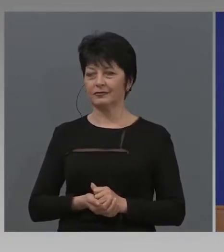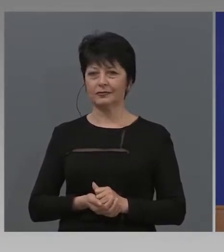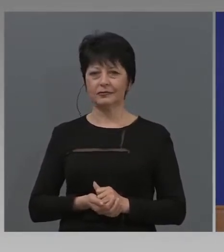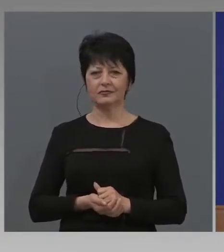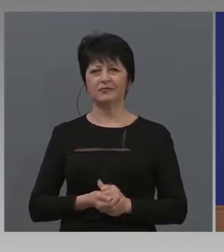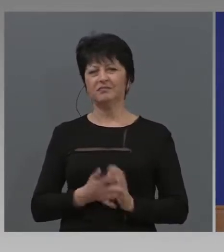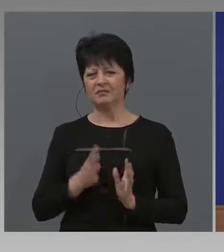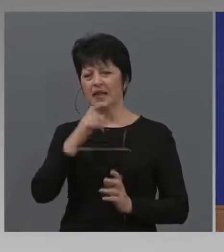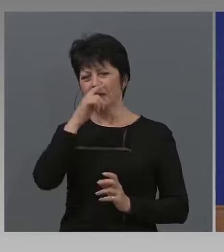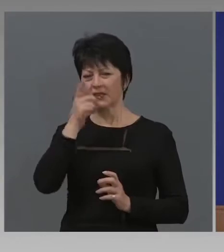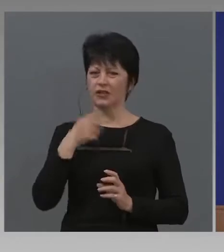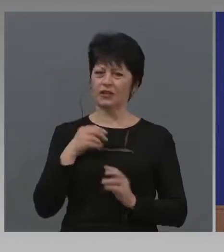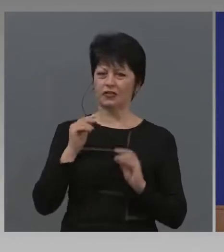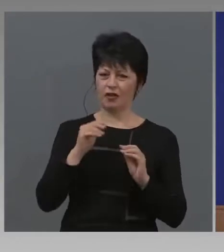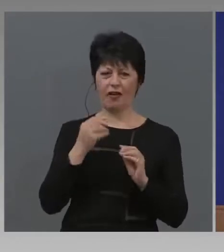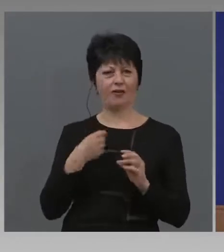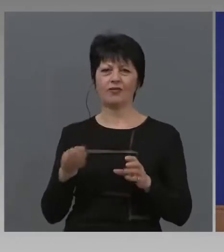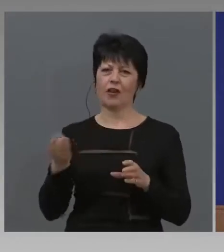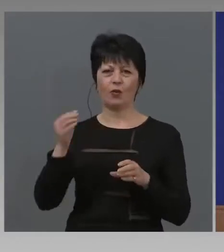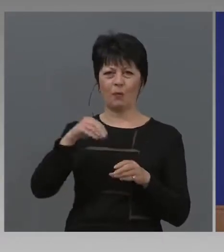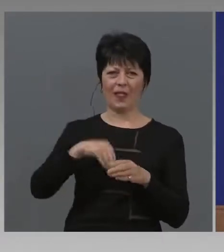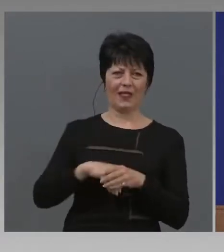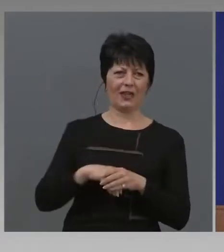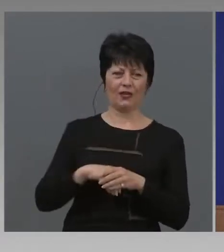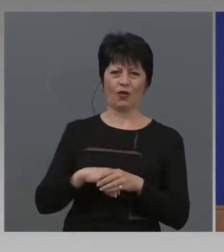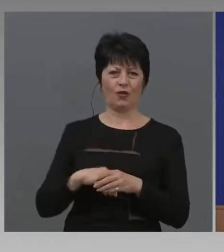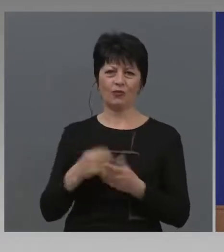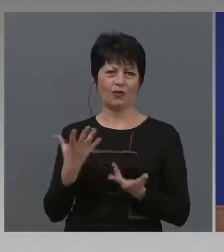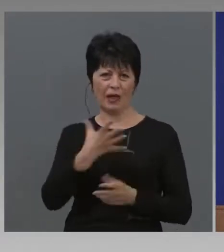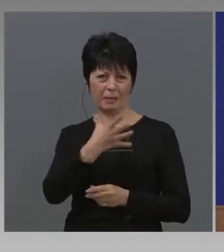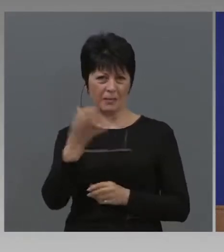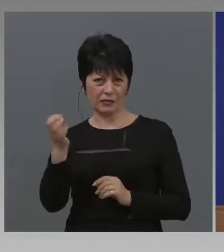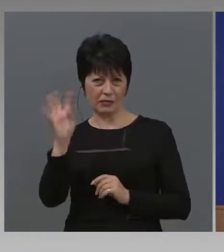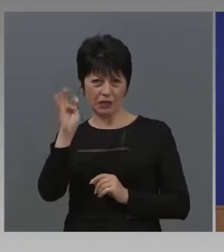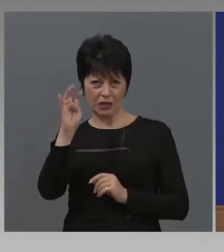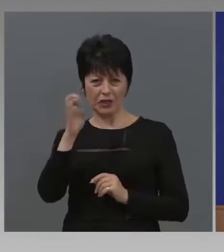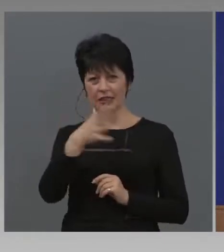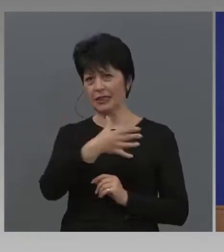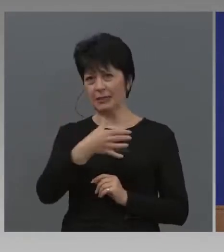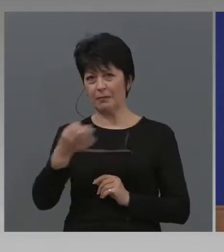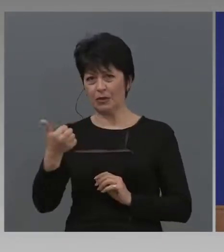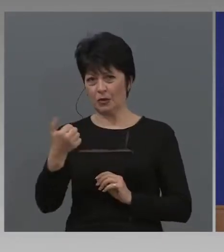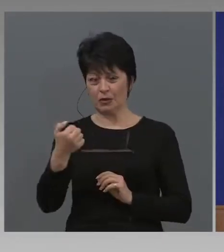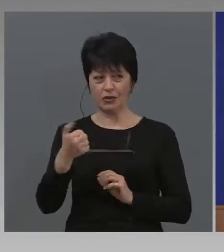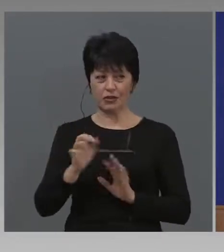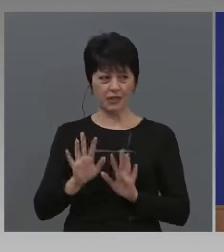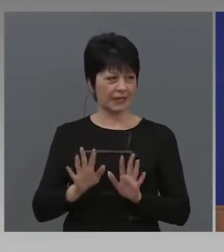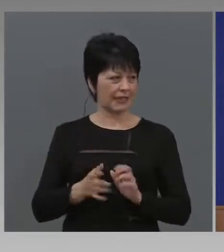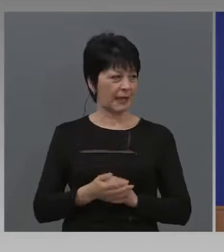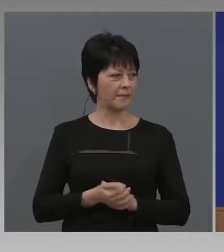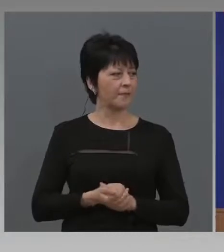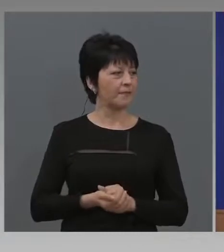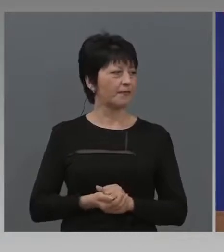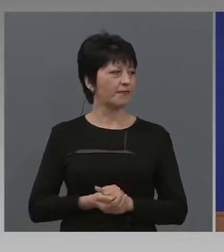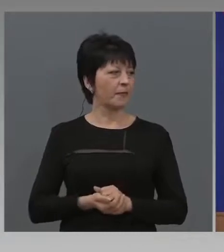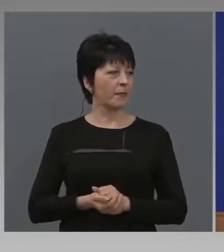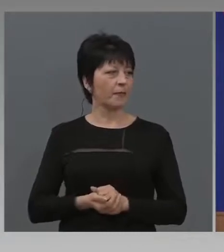няма значение, ще ви я кажа допълнително, за да не ви губя времето. Така,